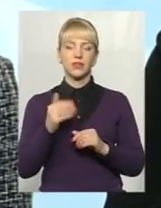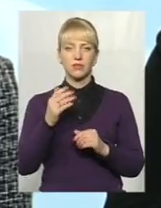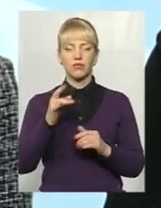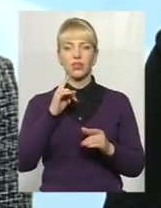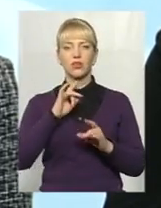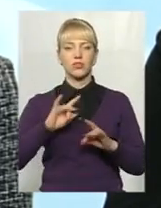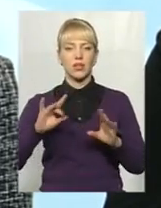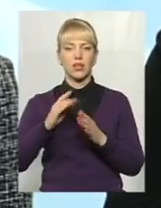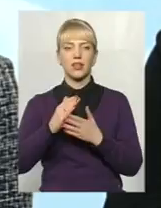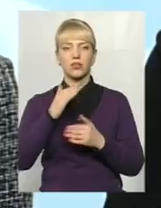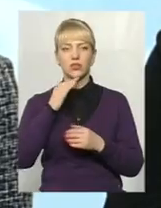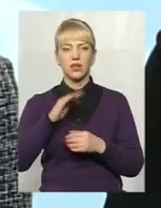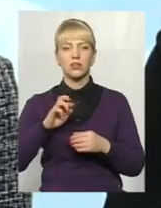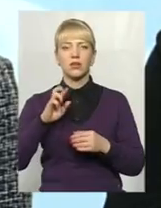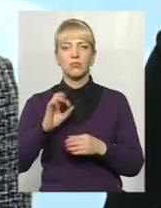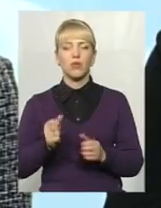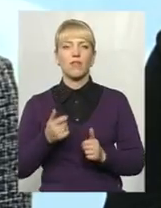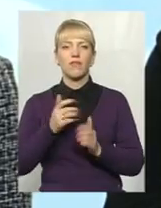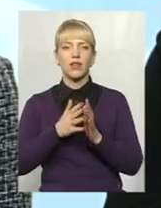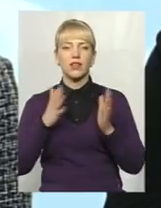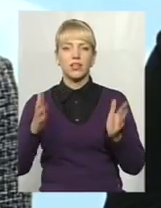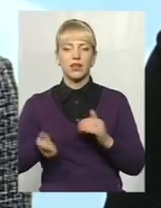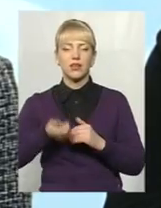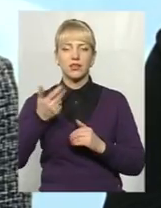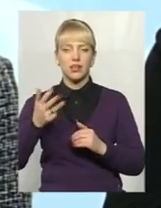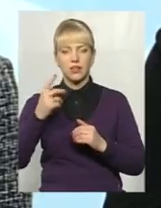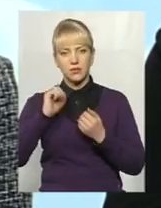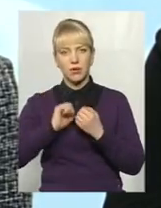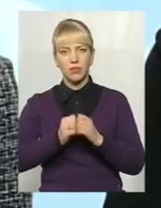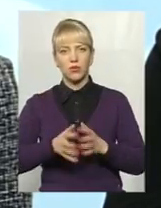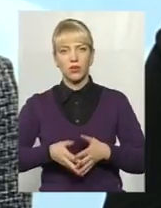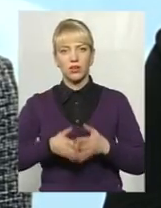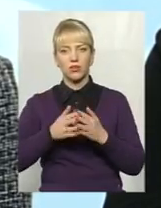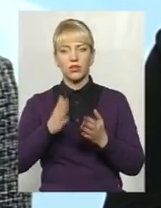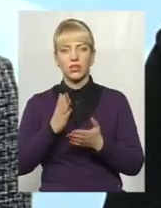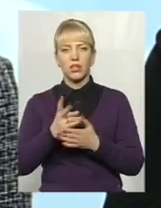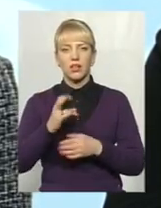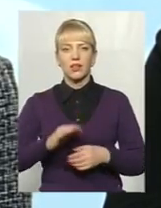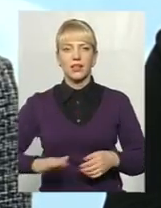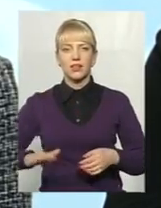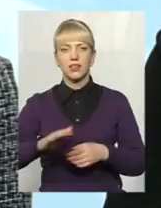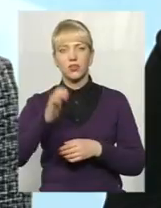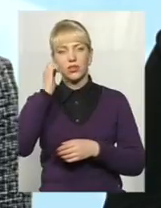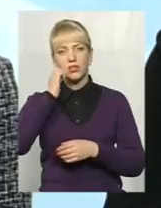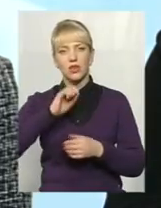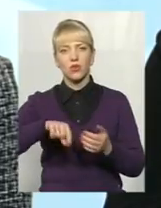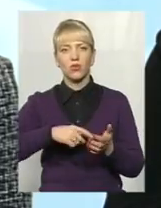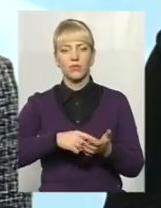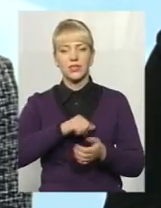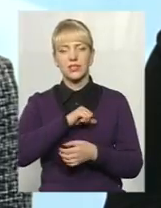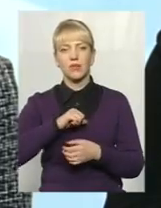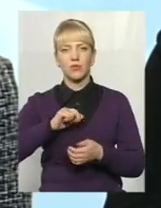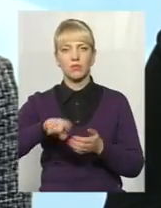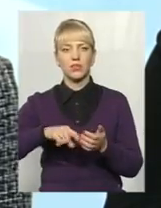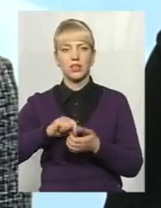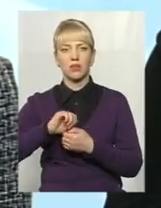достатньо, бо велика кількість пам'яток архітектури є на території і старого міста, і самого міста Кам